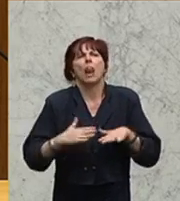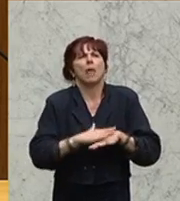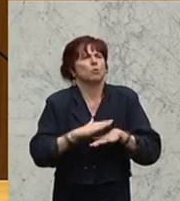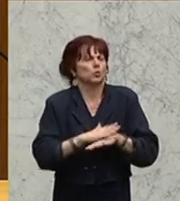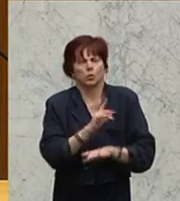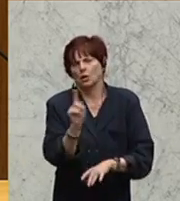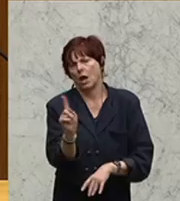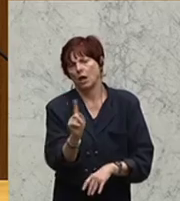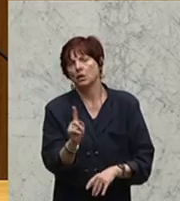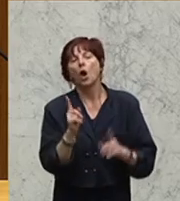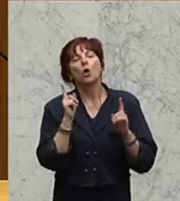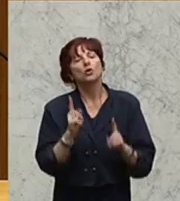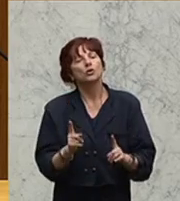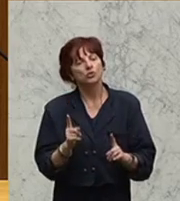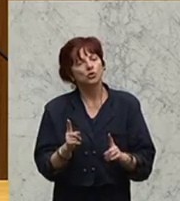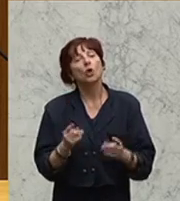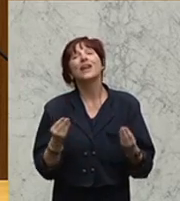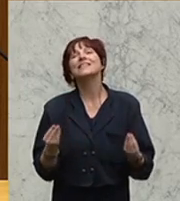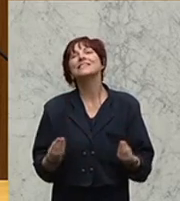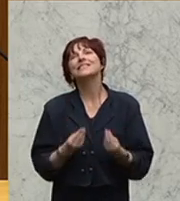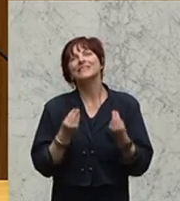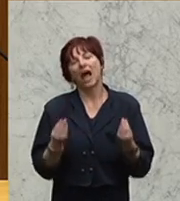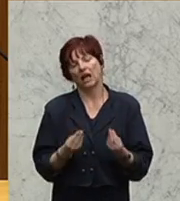sondern ganz sicherlich mit einer großen Sachorientierung.